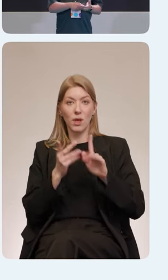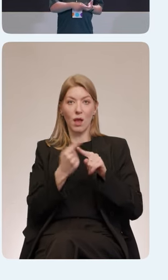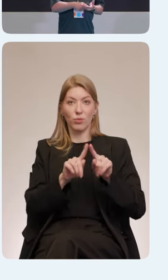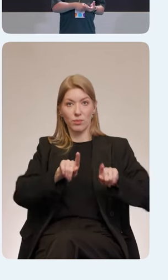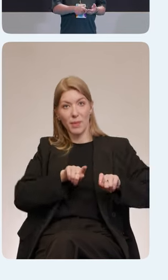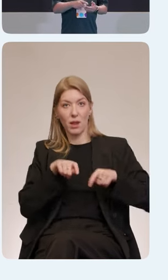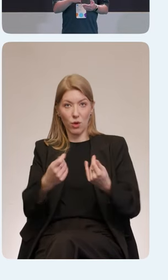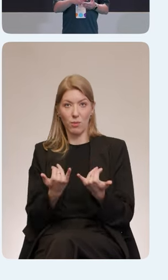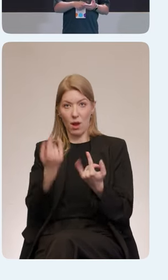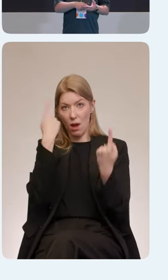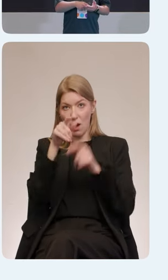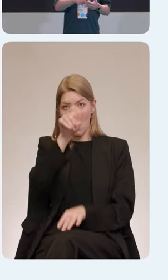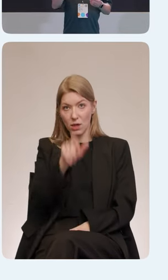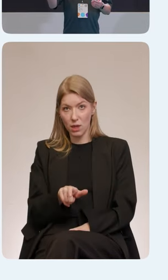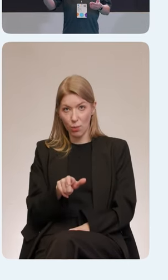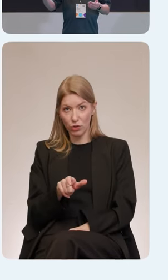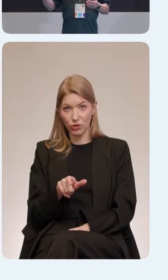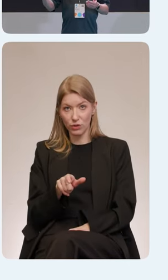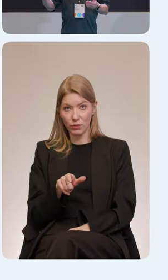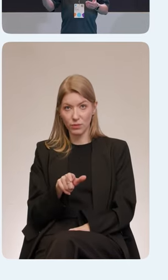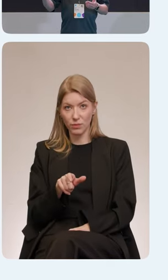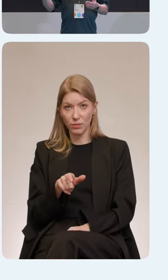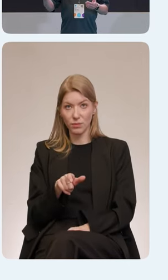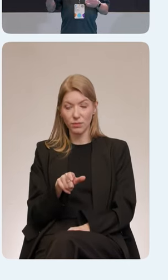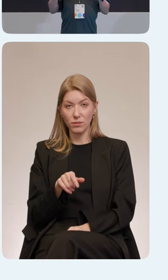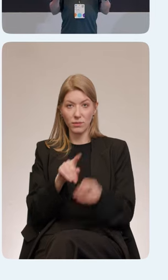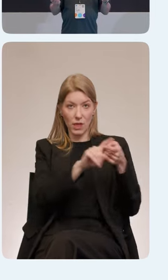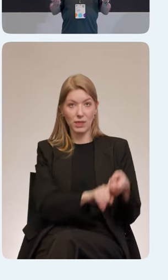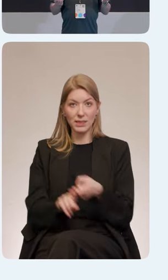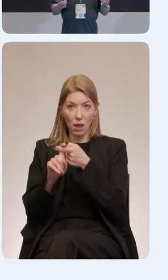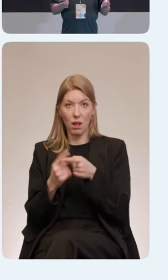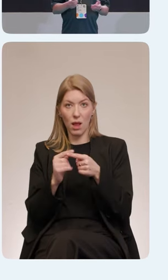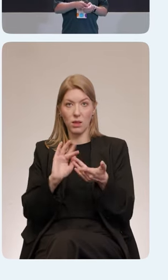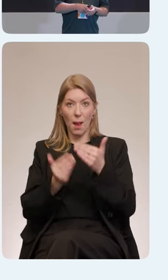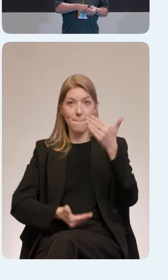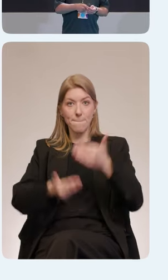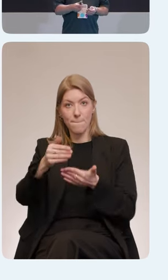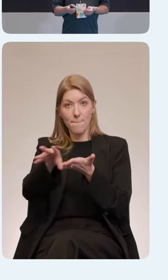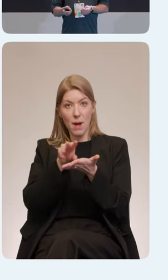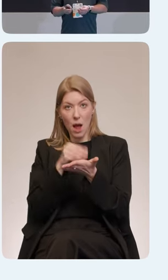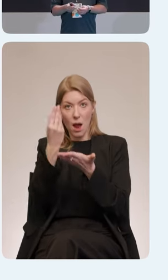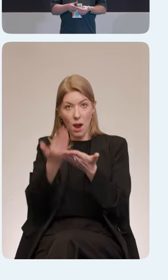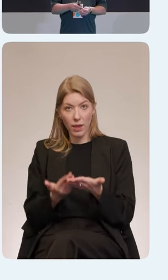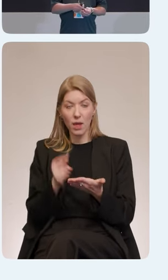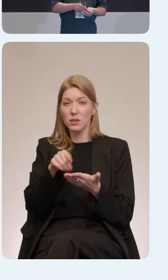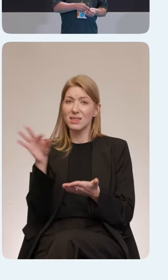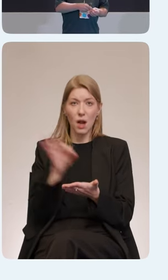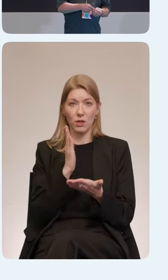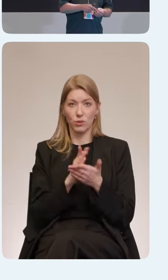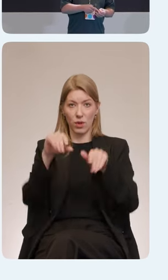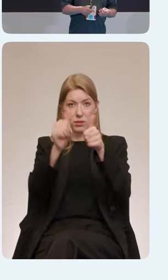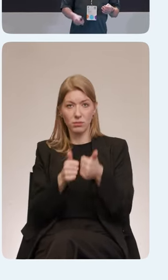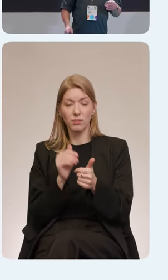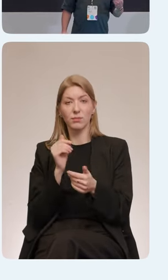в джире, собственно, отмечая галочку, передаем ему ссылку на этот макет и в макете уже сразу есть и разметка, и там дополнительная